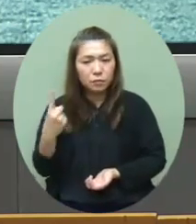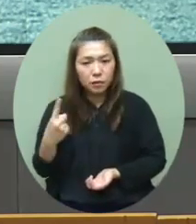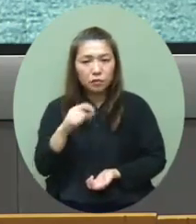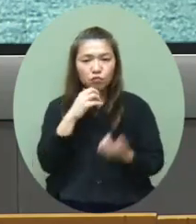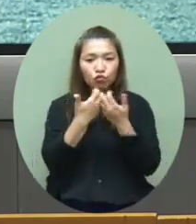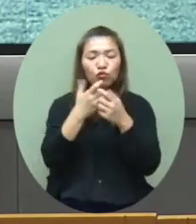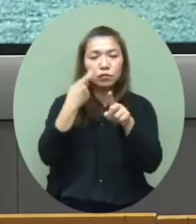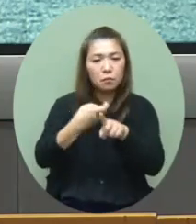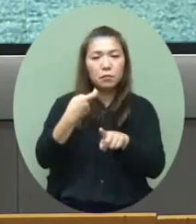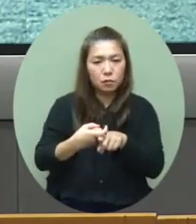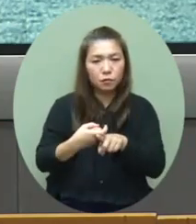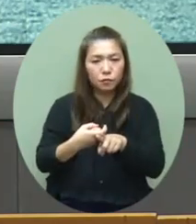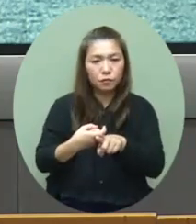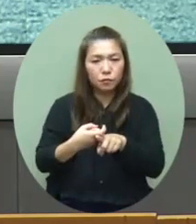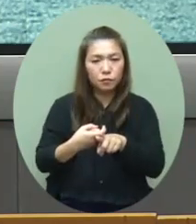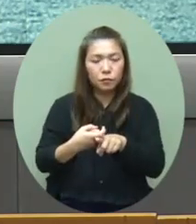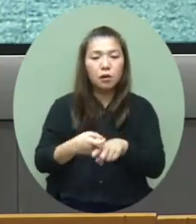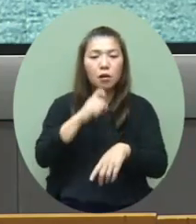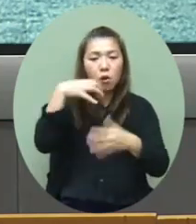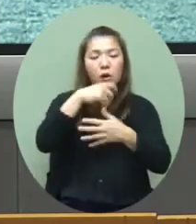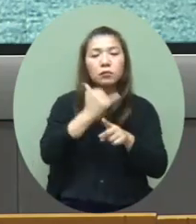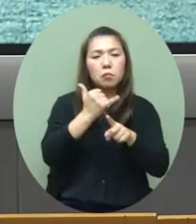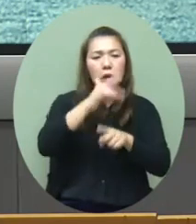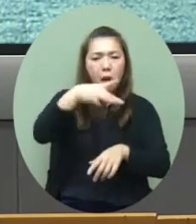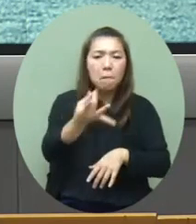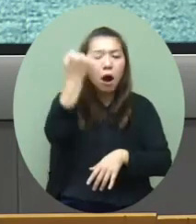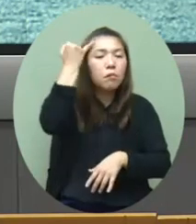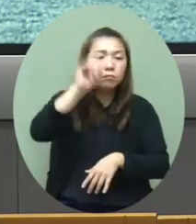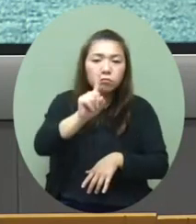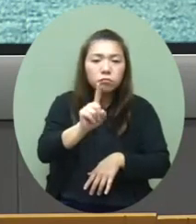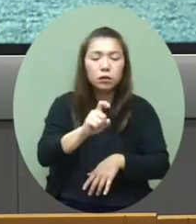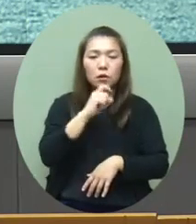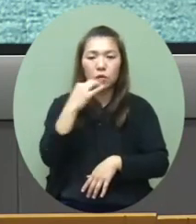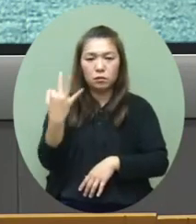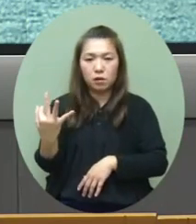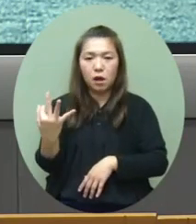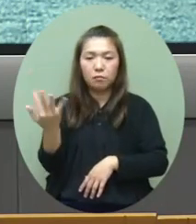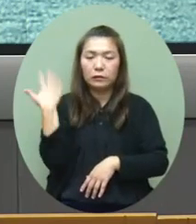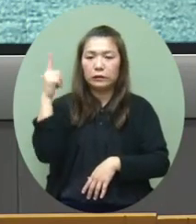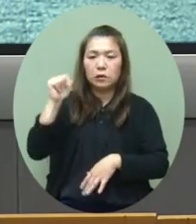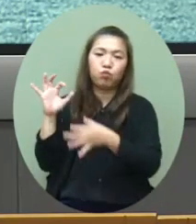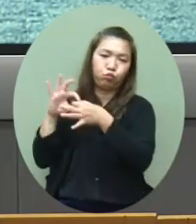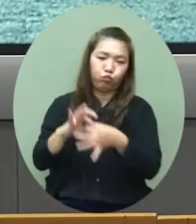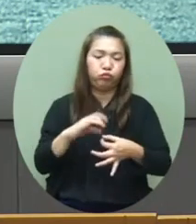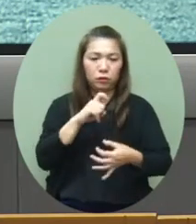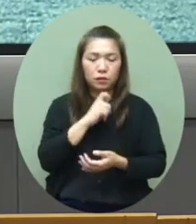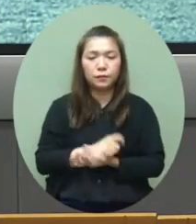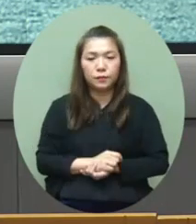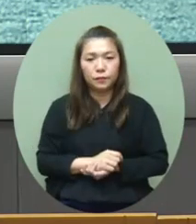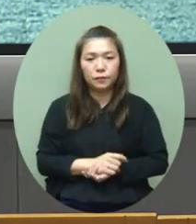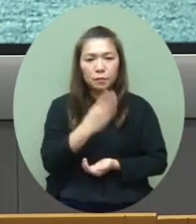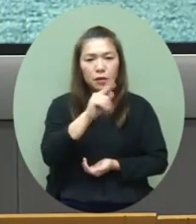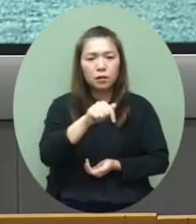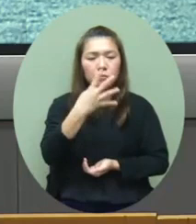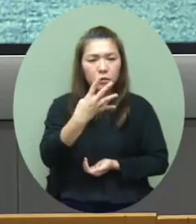有19个个案其中有16个是暂时找不到源头有3个就是跟其他个案相关而